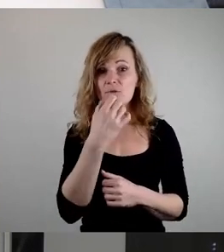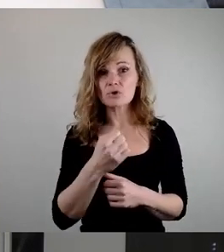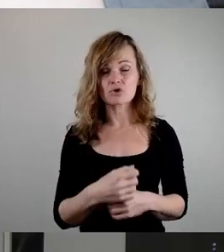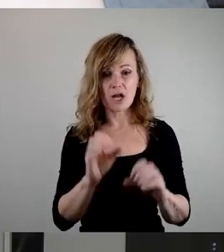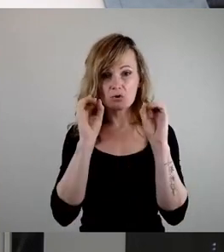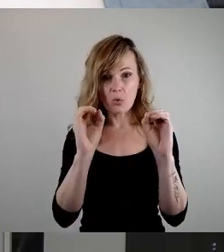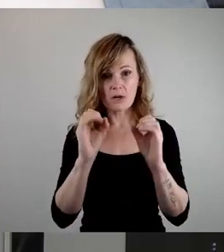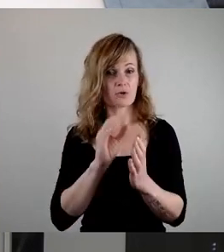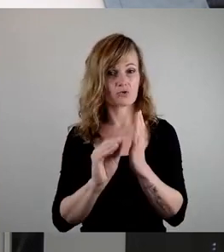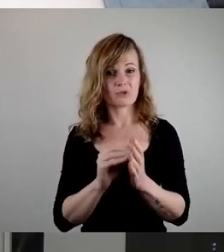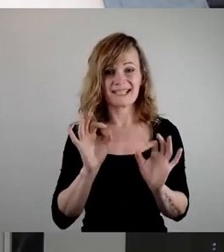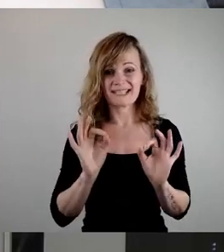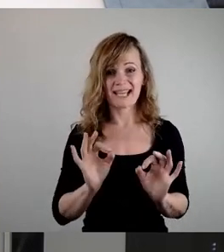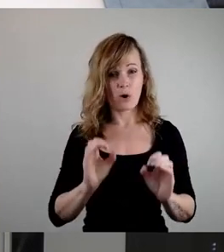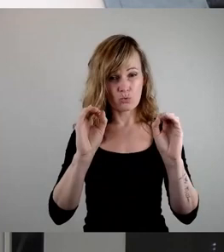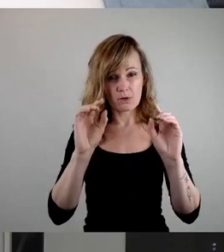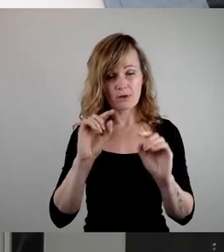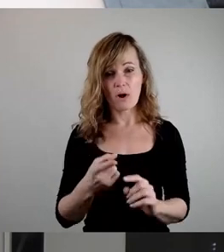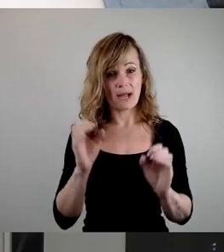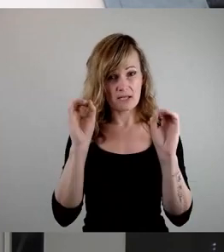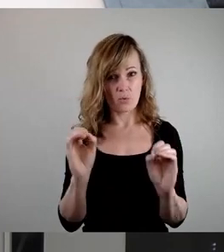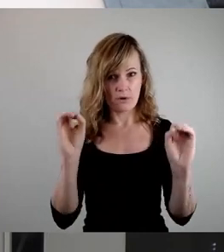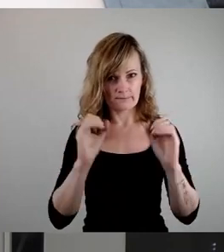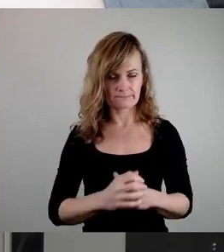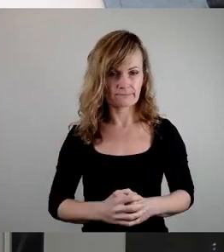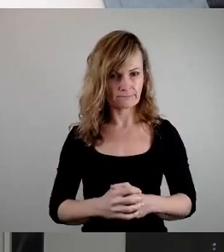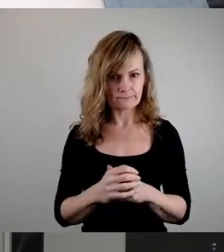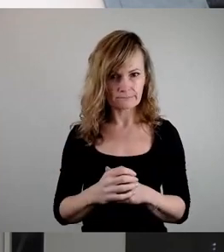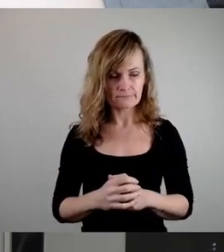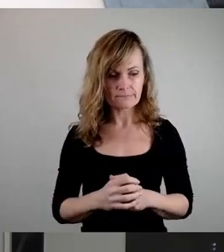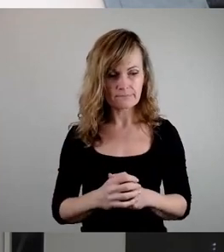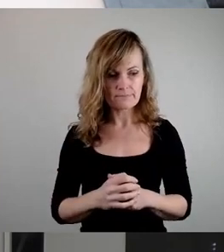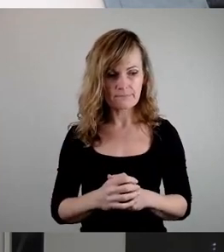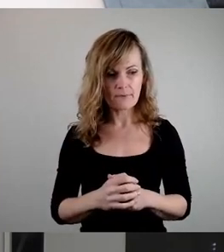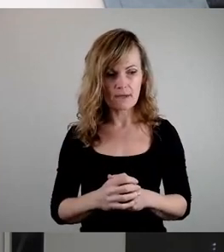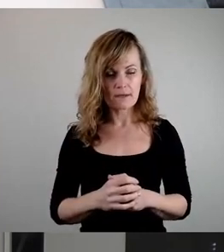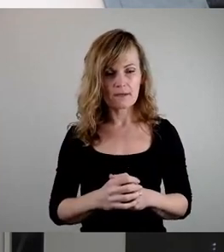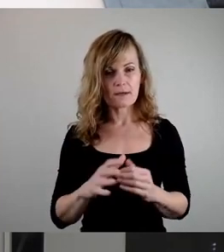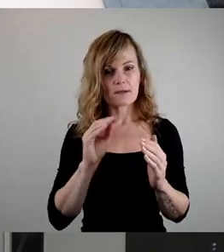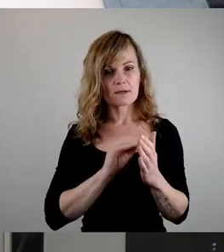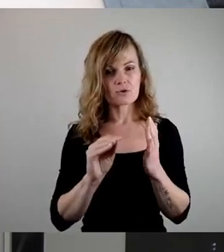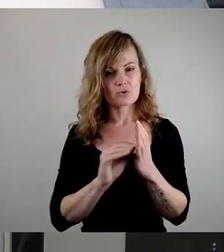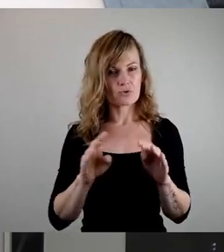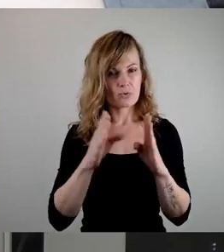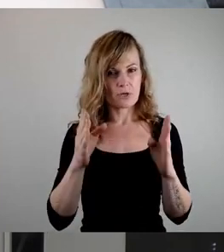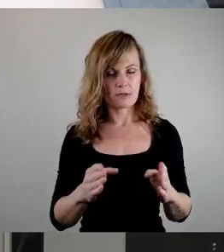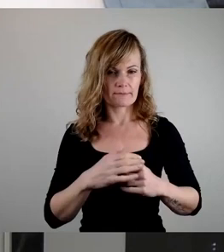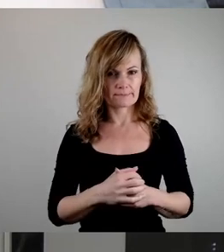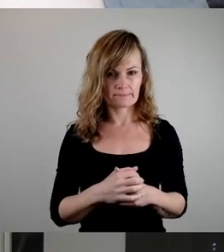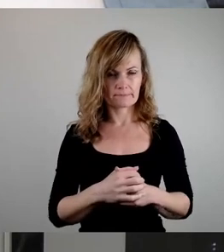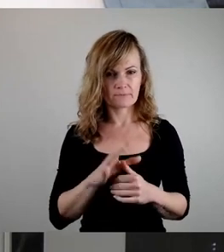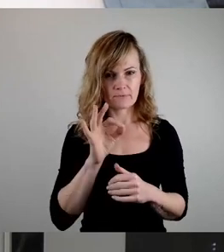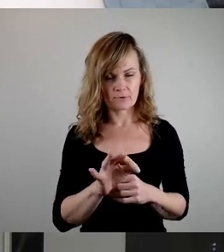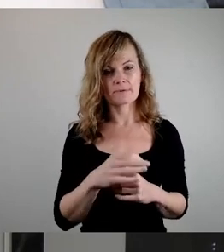Und die Entscheidung darüber, ob eine Schule die Bewerbung für die Schulartänderung zur